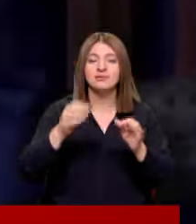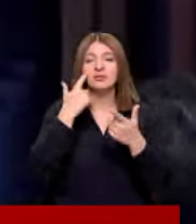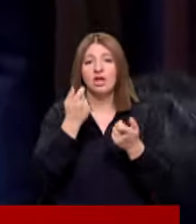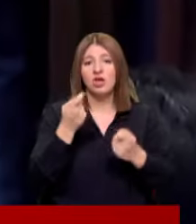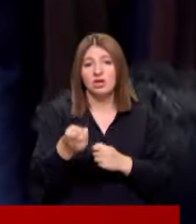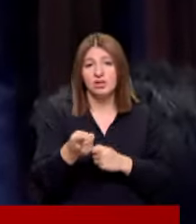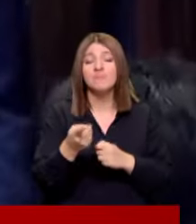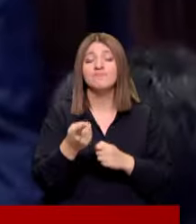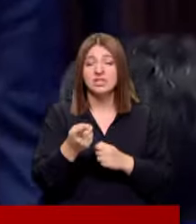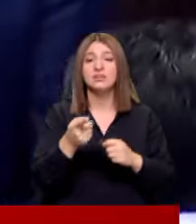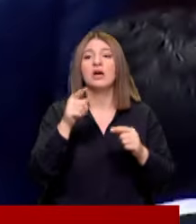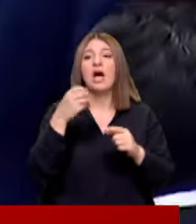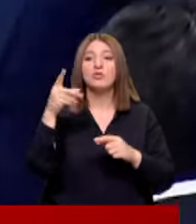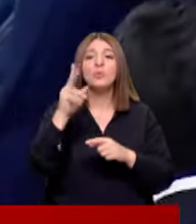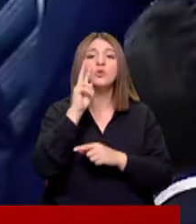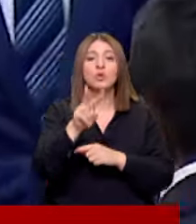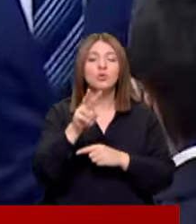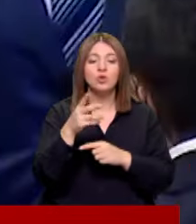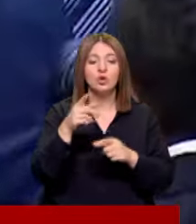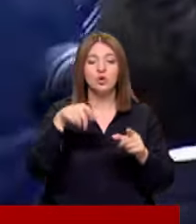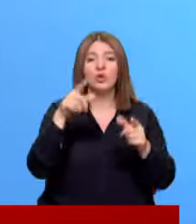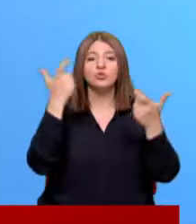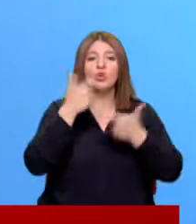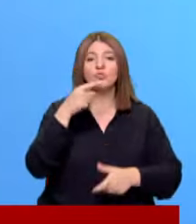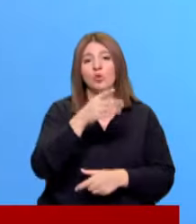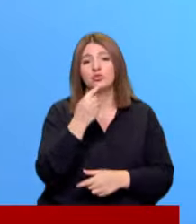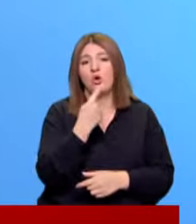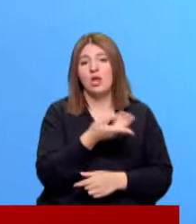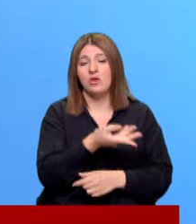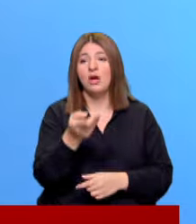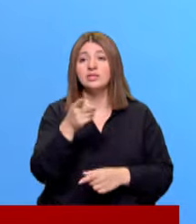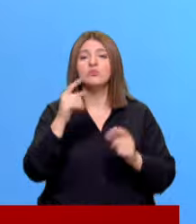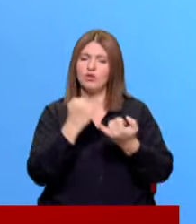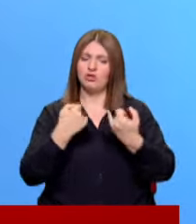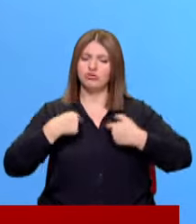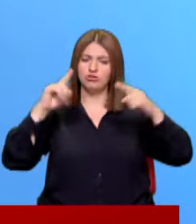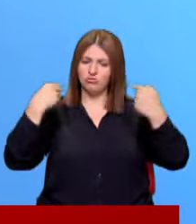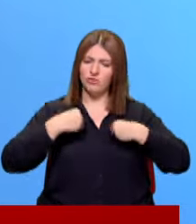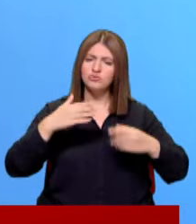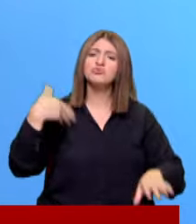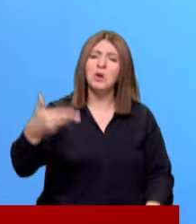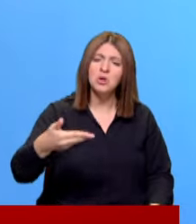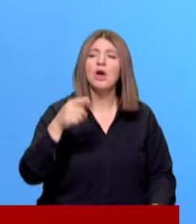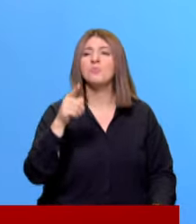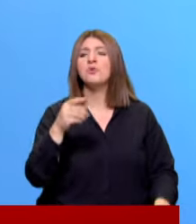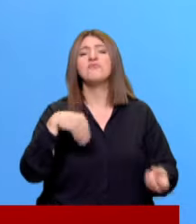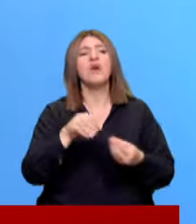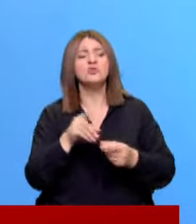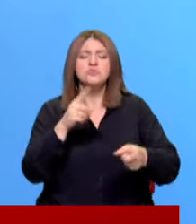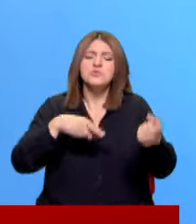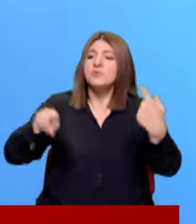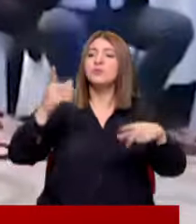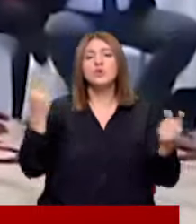dikkat çekildi Erdoğan'ın da bu tablodan sorumlu olduğu söylendi Siz bu kardeşinize yetkiyi verin ondan sonra bu faizle